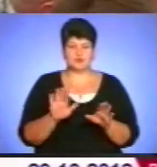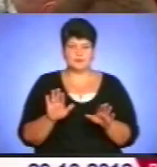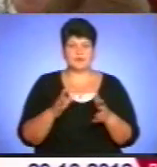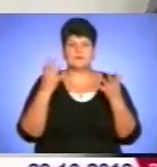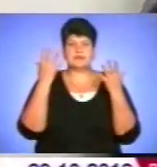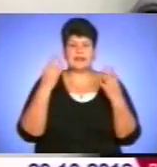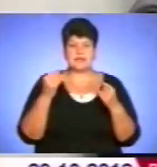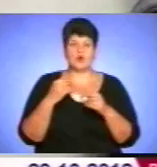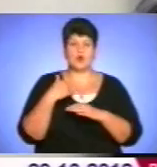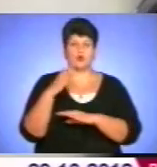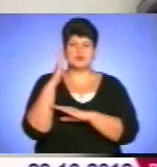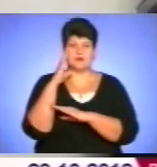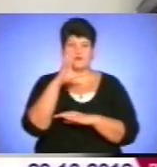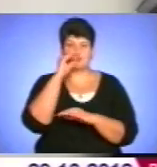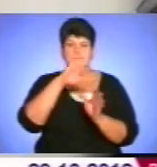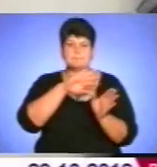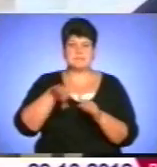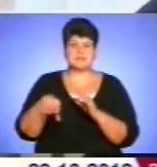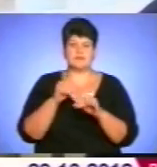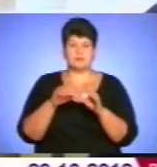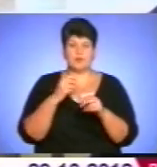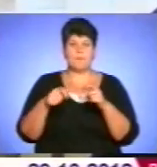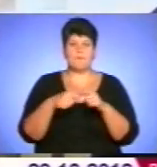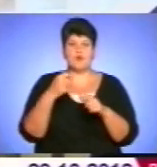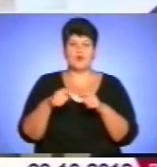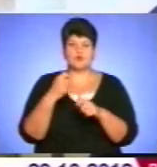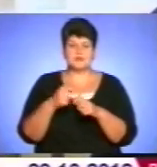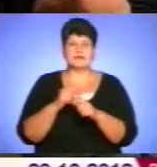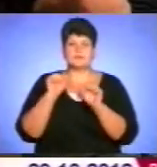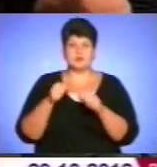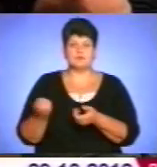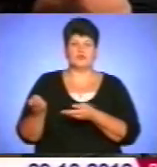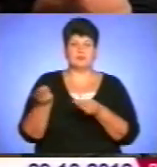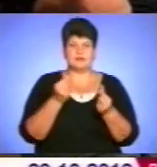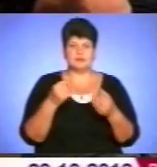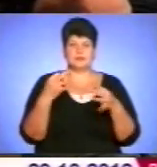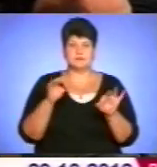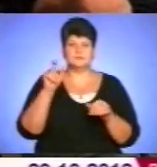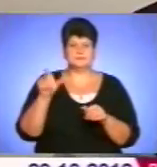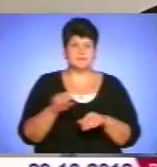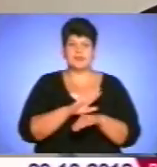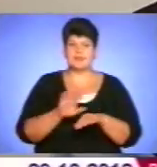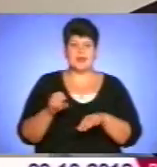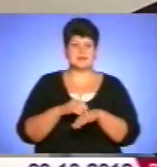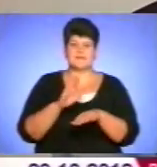голосування та ніч після виборів порушень, які б вплинули на волевиявлення, не зафіксовано.